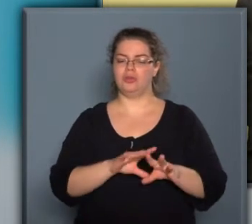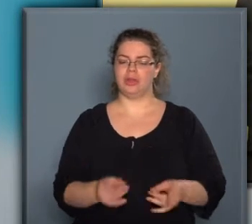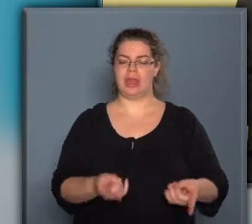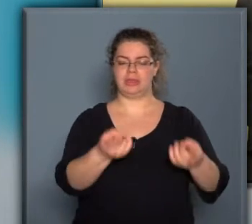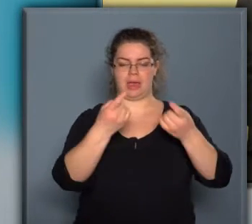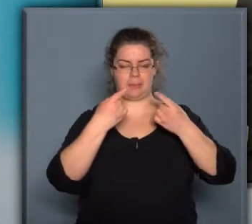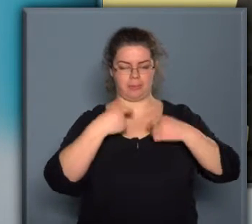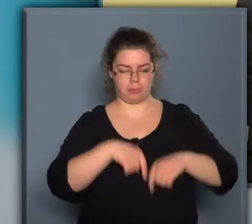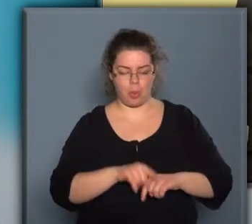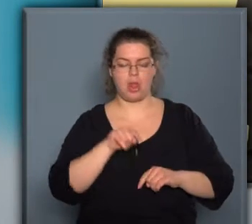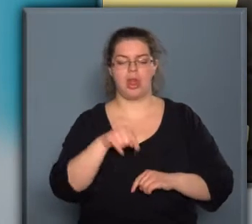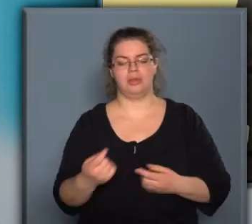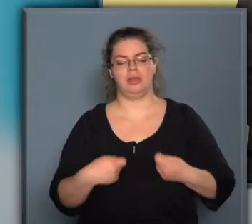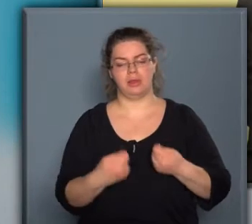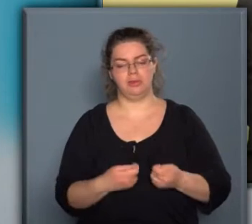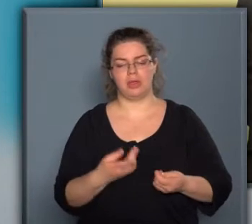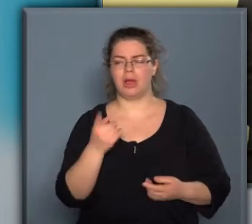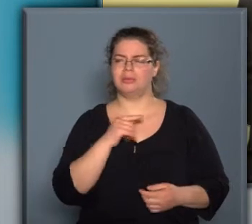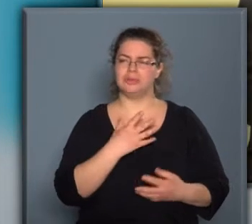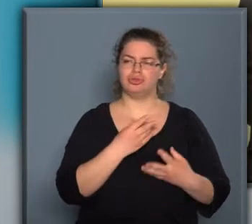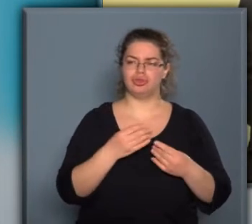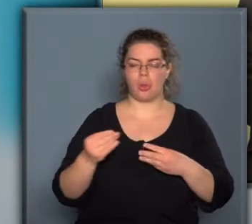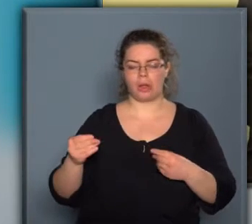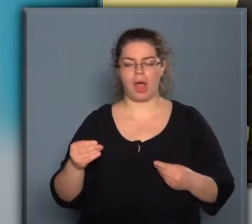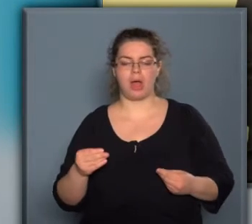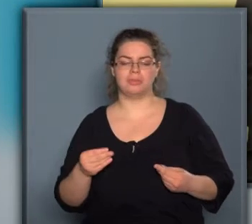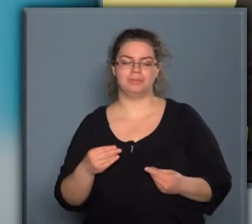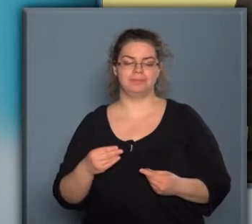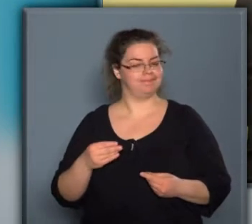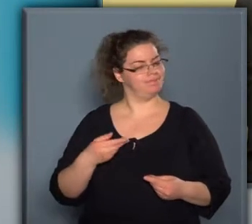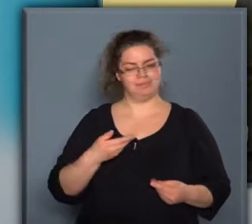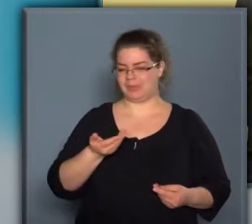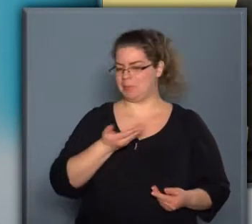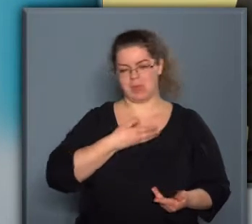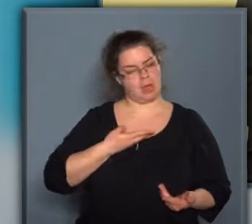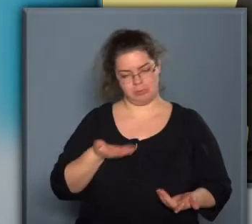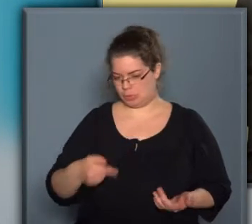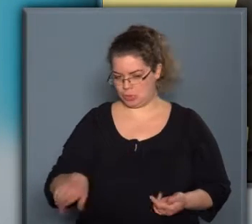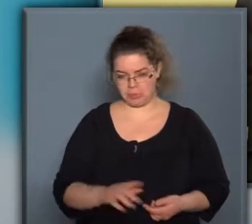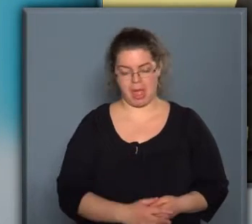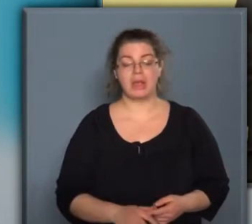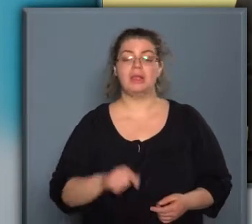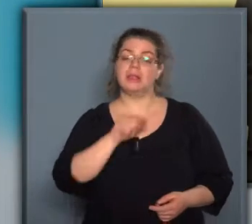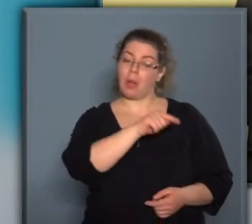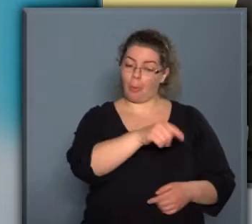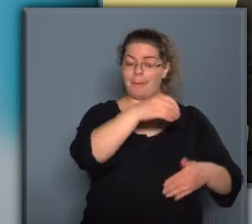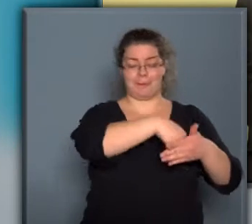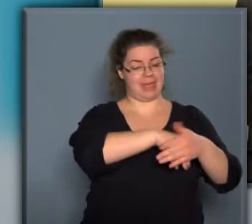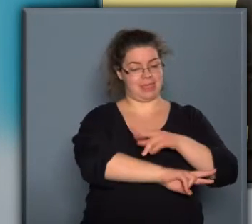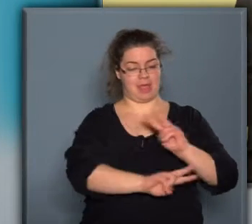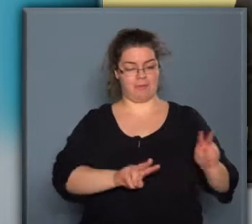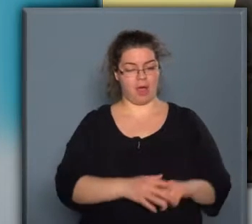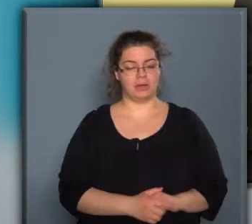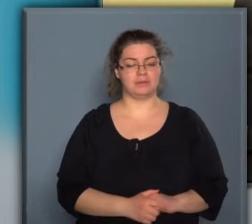családjából azt az adottságot, amit nagyon sokan nem kaptunk meg, ő benne viszont benne van.